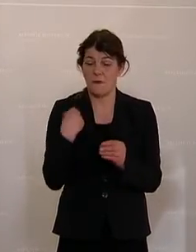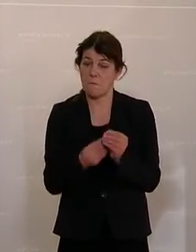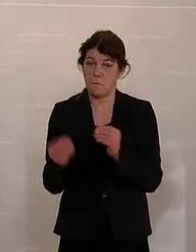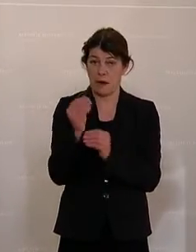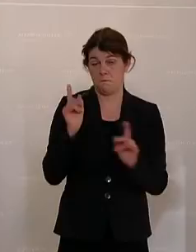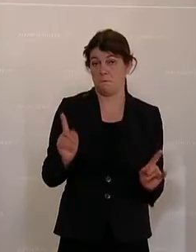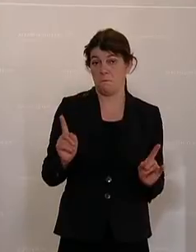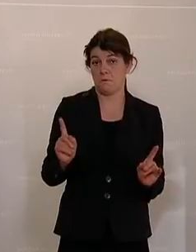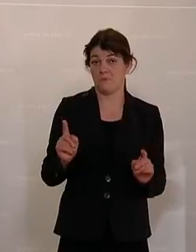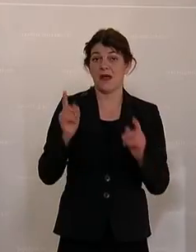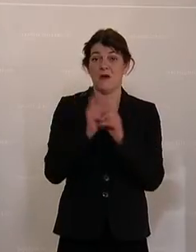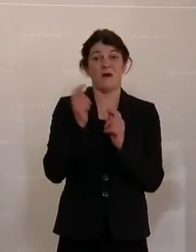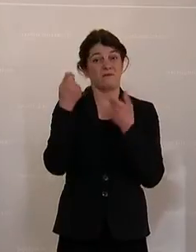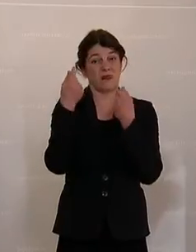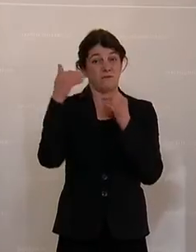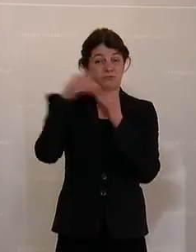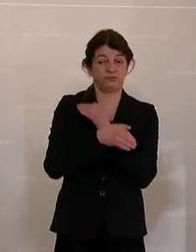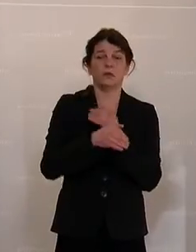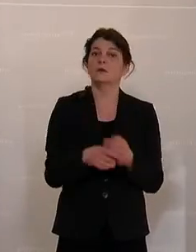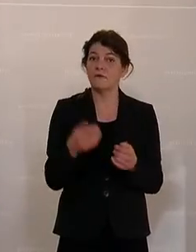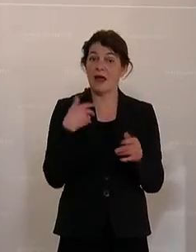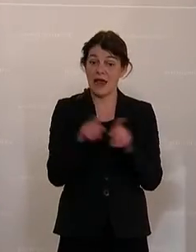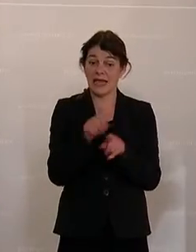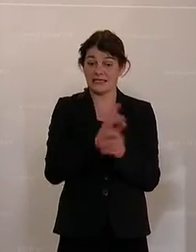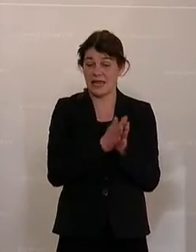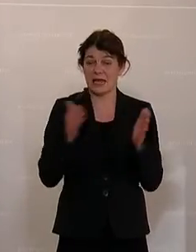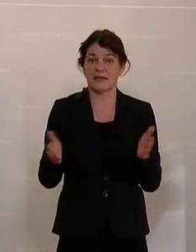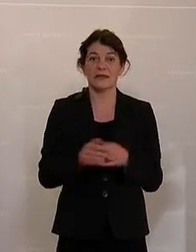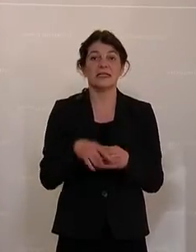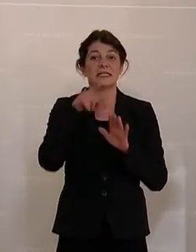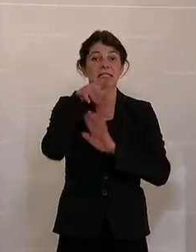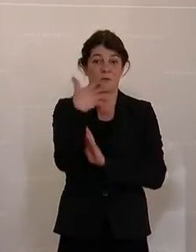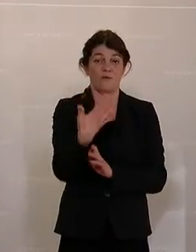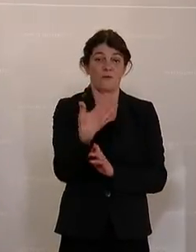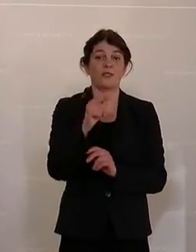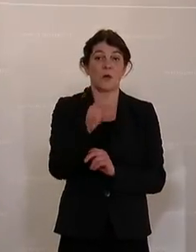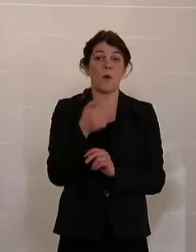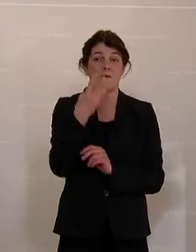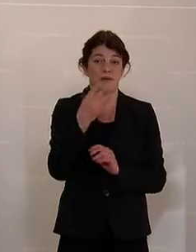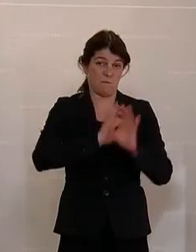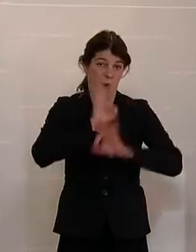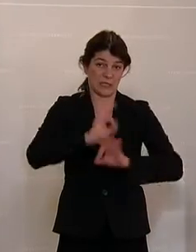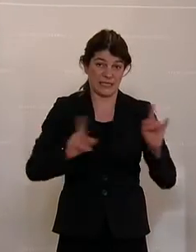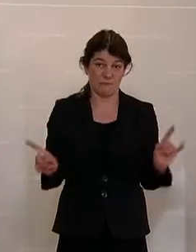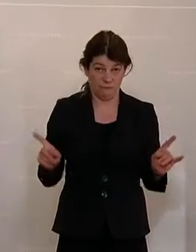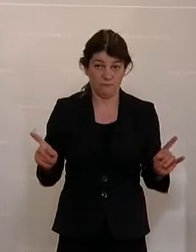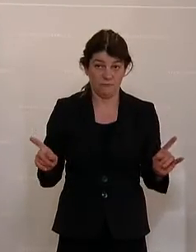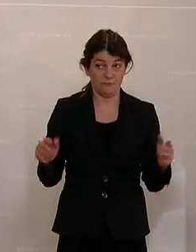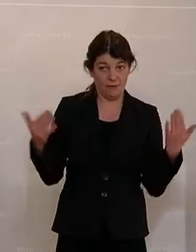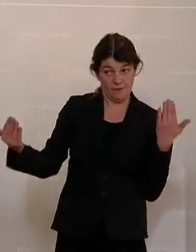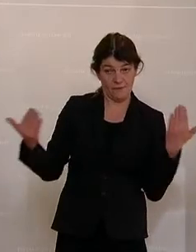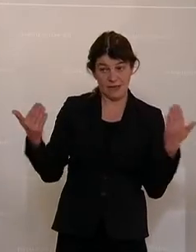Und die Inflationsrate betrug im selben Zeitraum 57,4 Prozent. Ja,